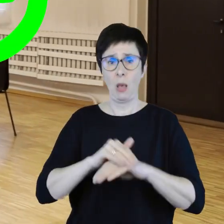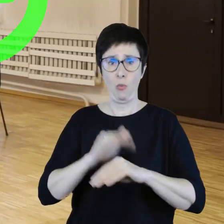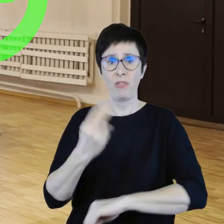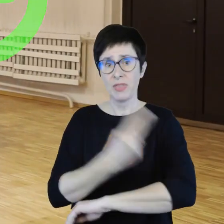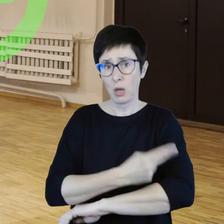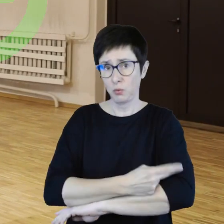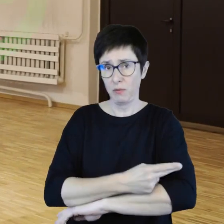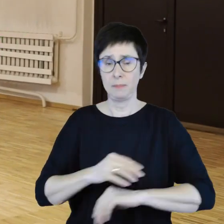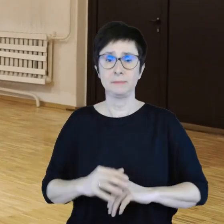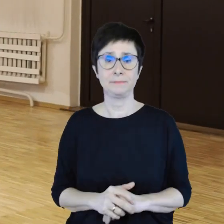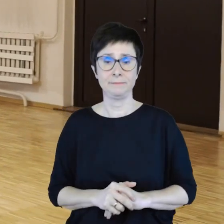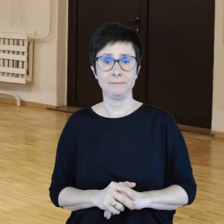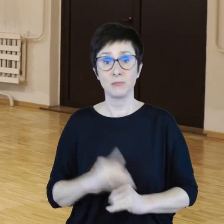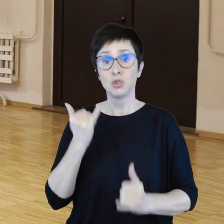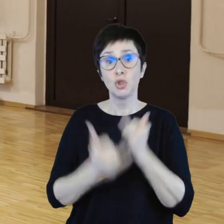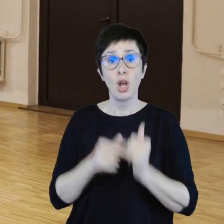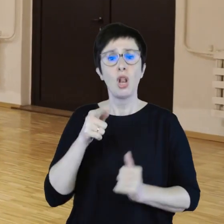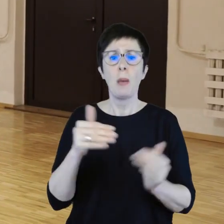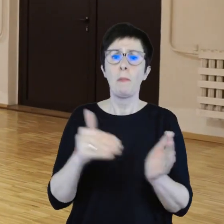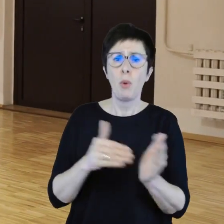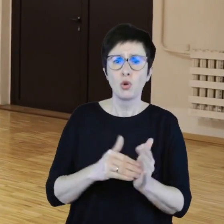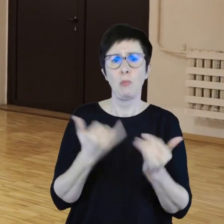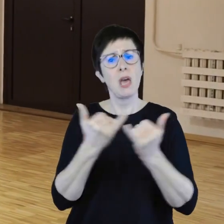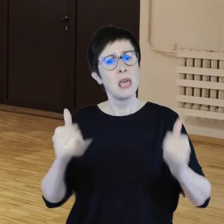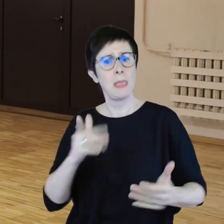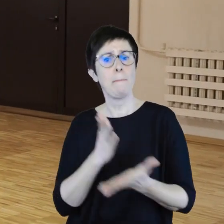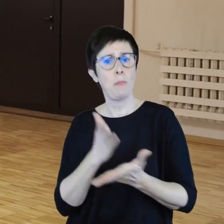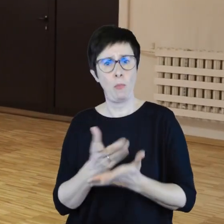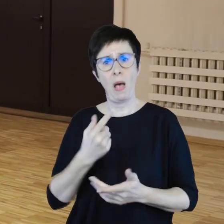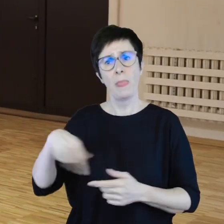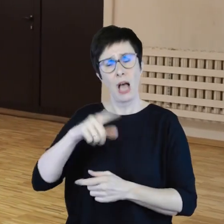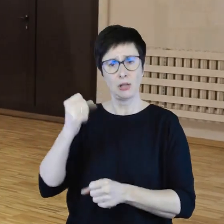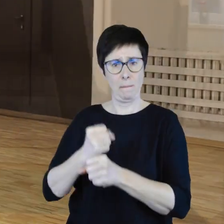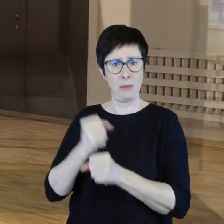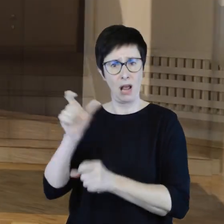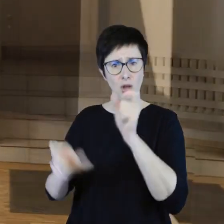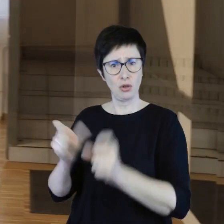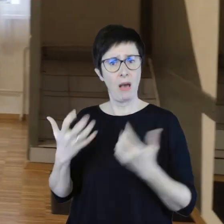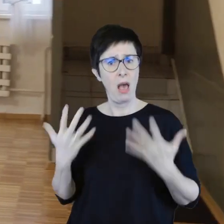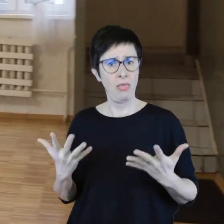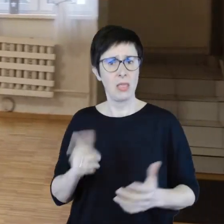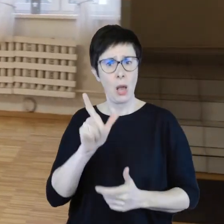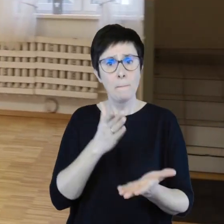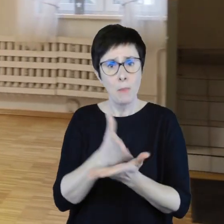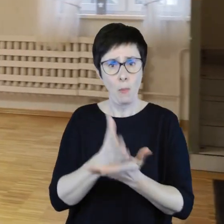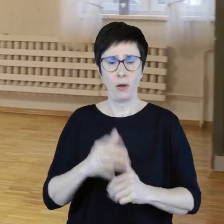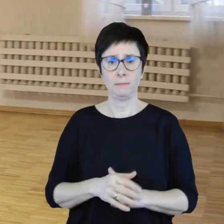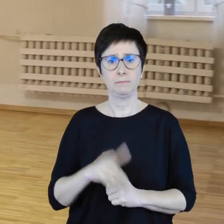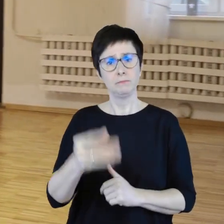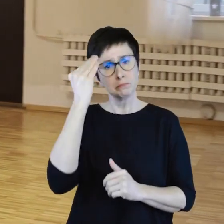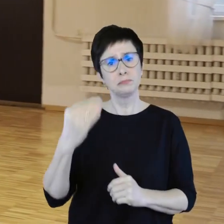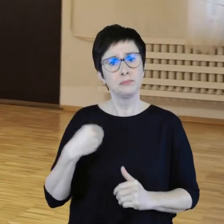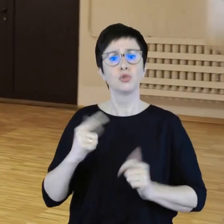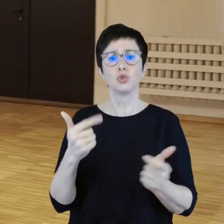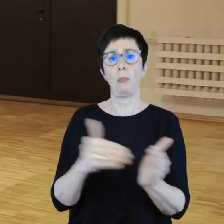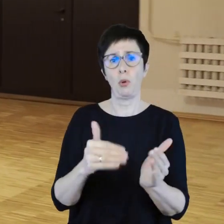taksówkę. Jeśli potrzebujesz jakiejkolwiek pomocy, nasi pracownicy chętnie Ci pomogą. Poinformuj nas o